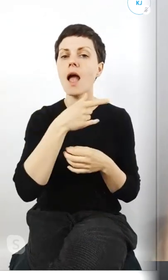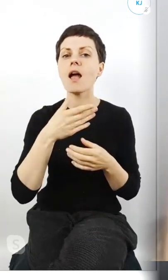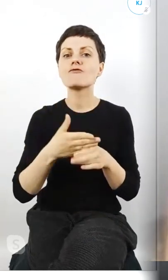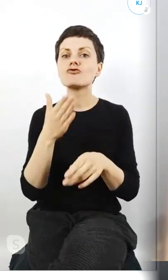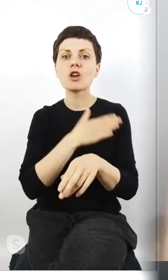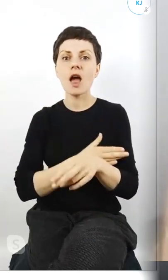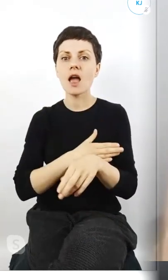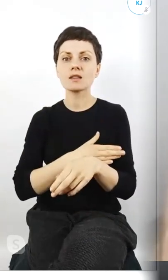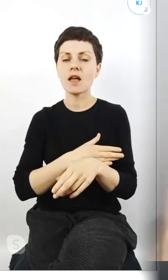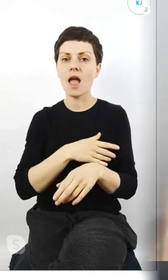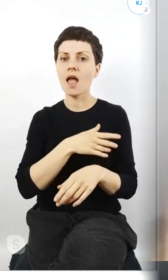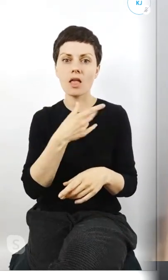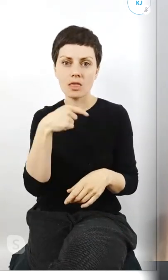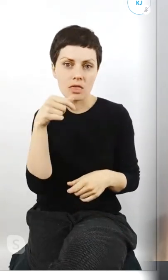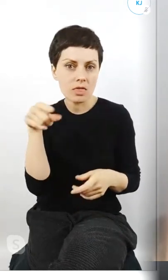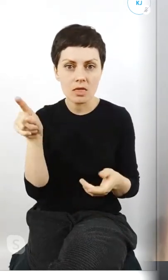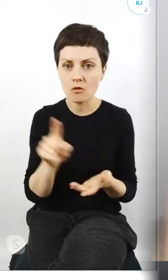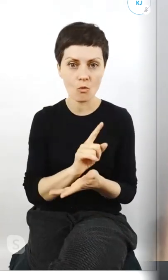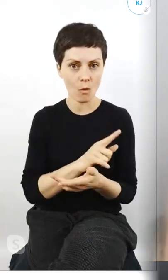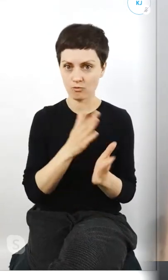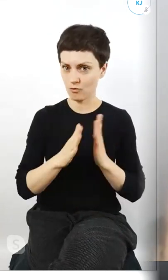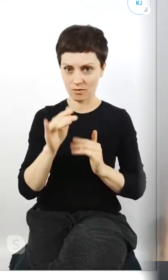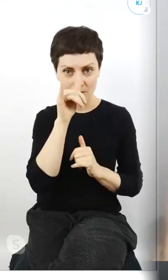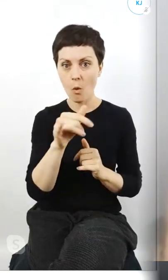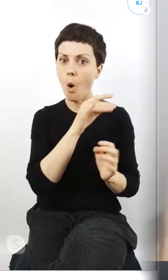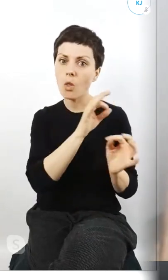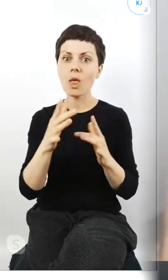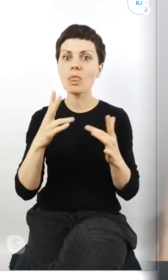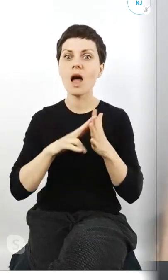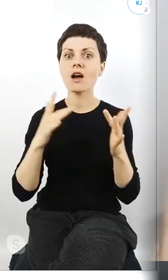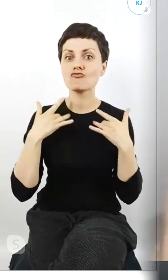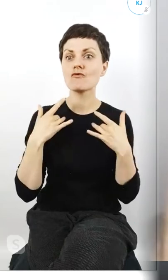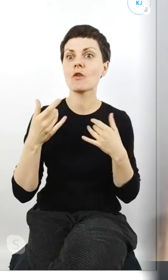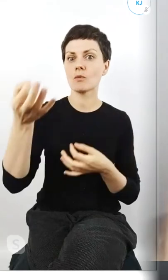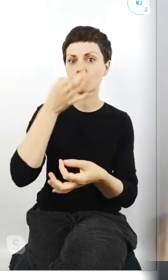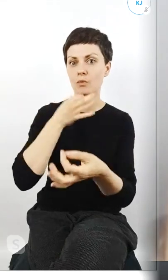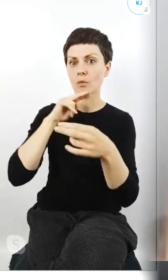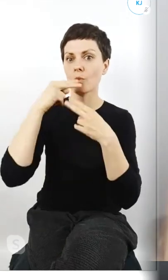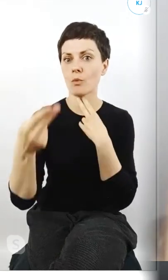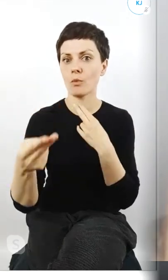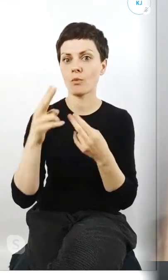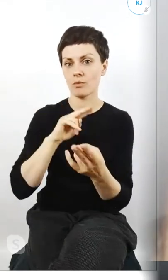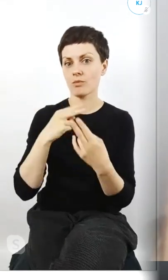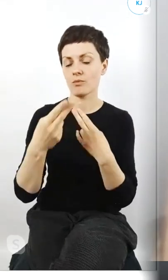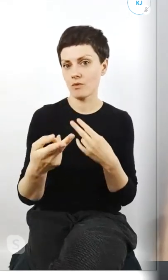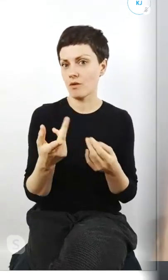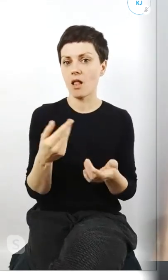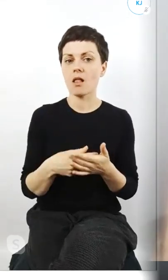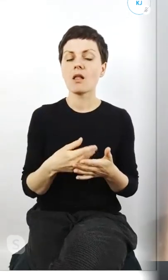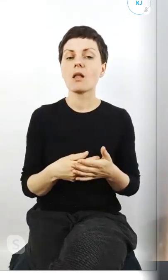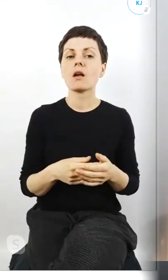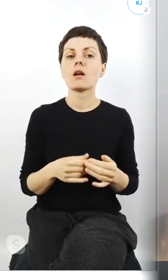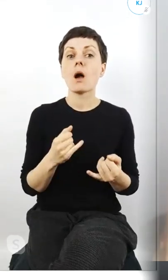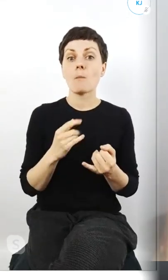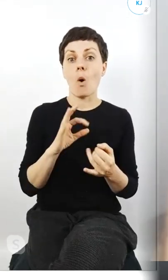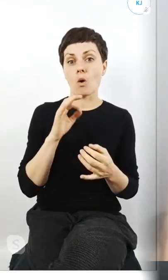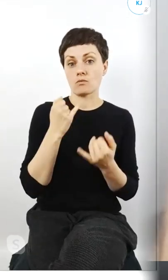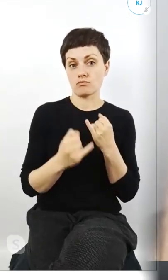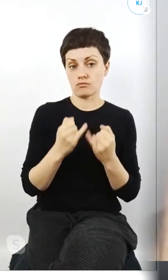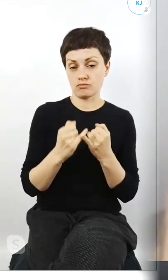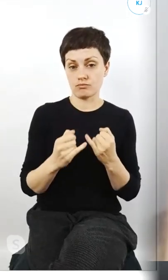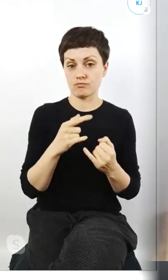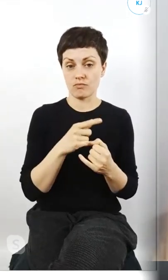prostu zbycia tych pytań, bo tak działają algorytmy niektórych stron, gdzie jeżeli zauważy się, że te